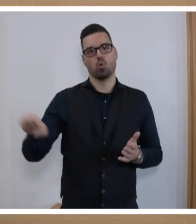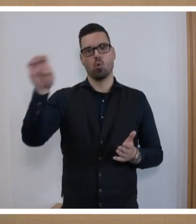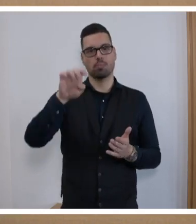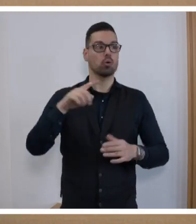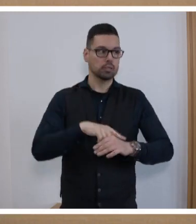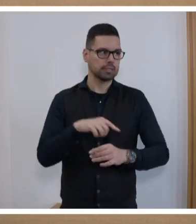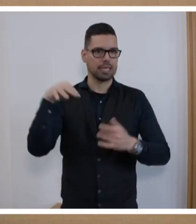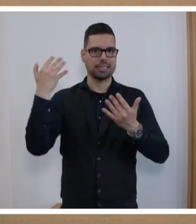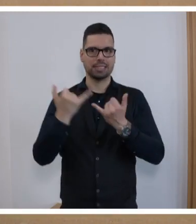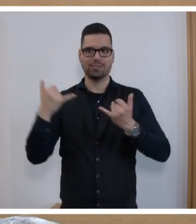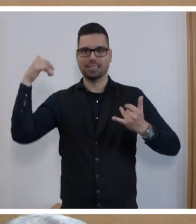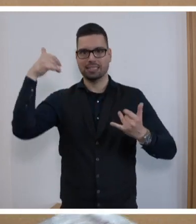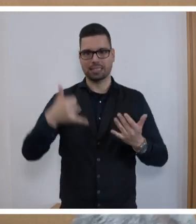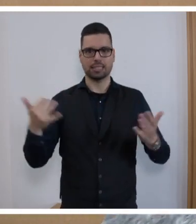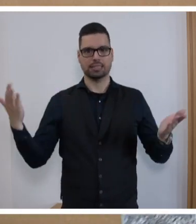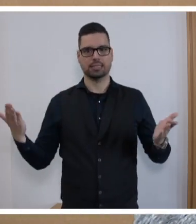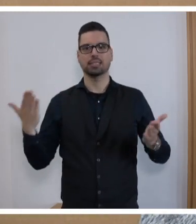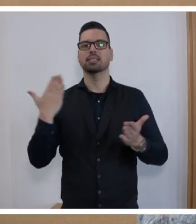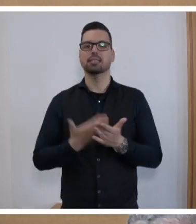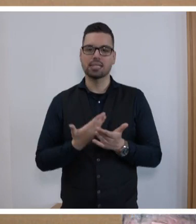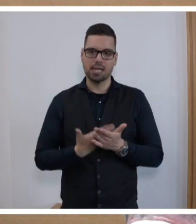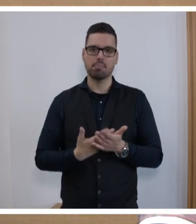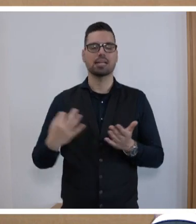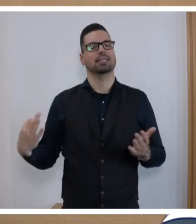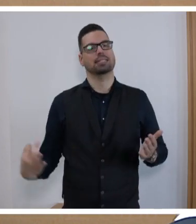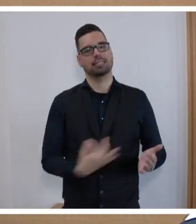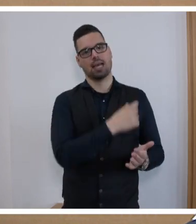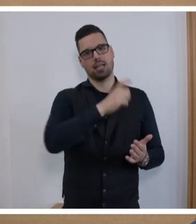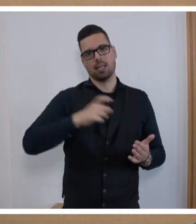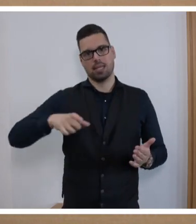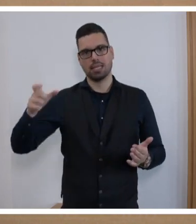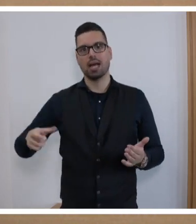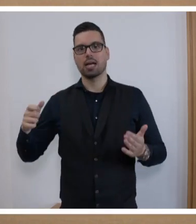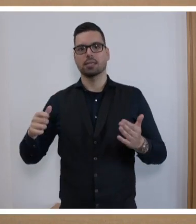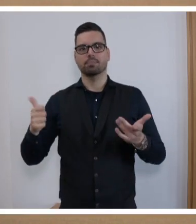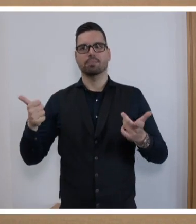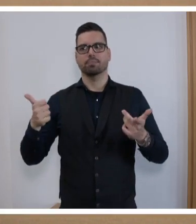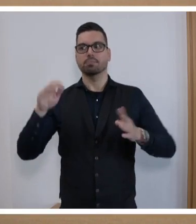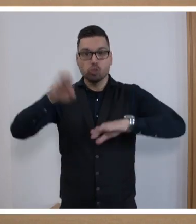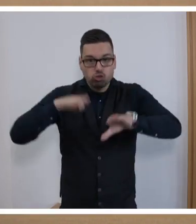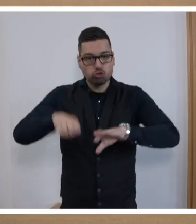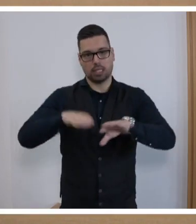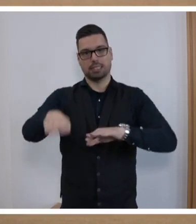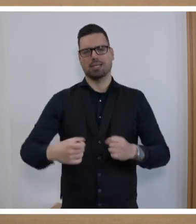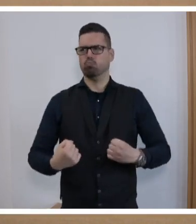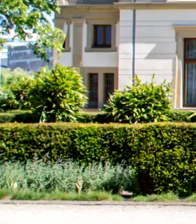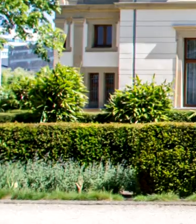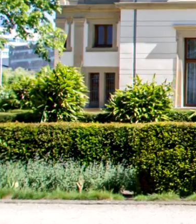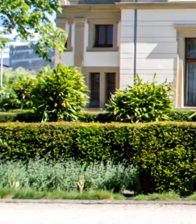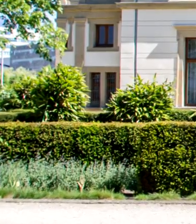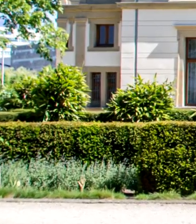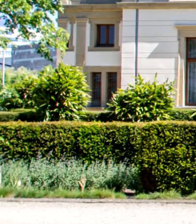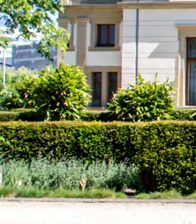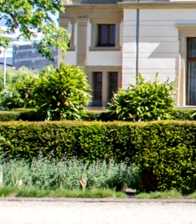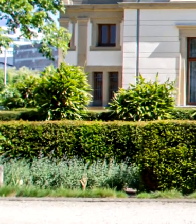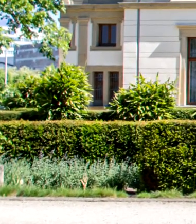Zeiten wie diesen. Lassen Sie uns deshalb als Saarländerinnen und Saarländer mit konkreten Schritten mutig vorangehen.